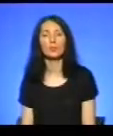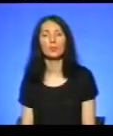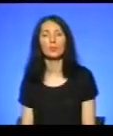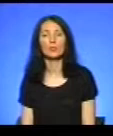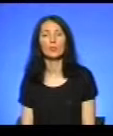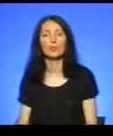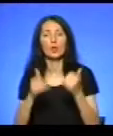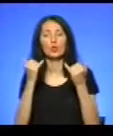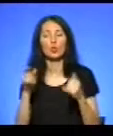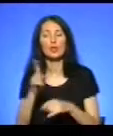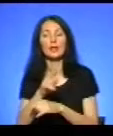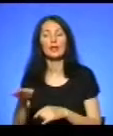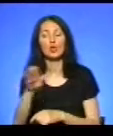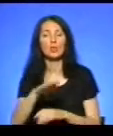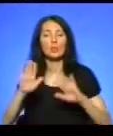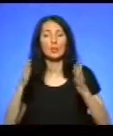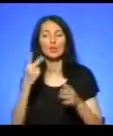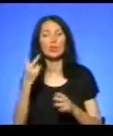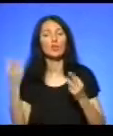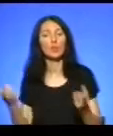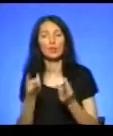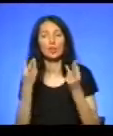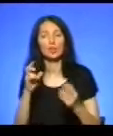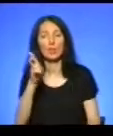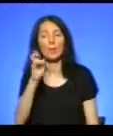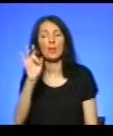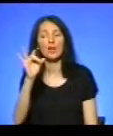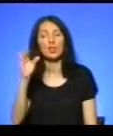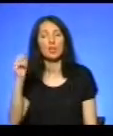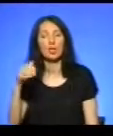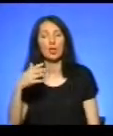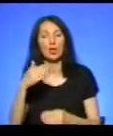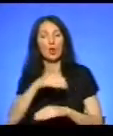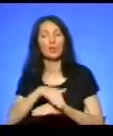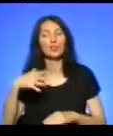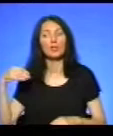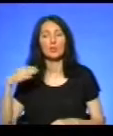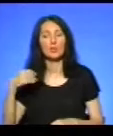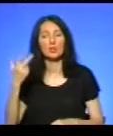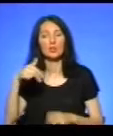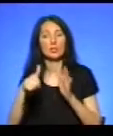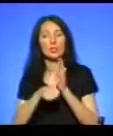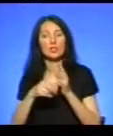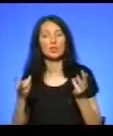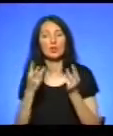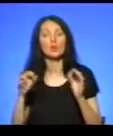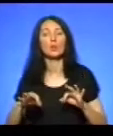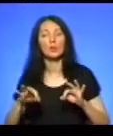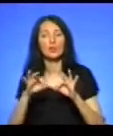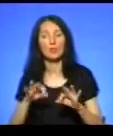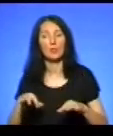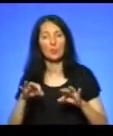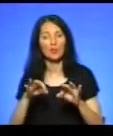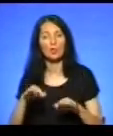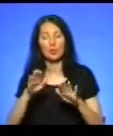Сьогодні на Тернопільщині сталося дві пожежі. У Бережанах на вулиці Львівській 36 загорівся автомобіль. Машину місцеві